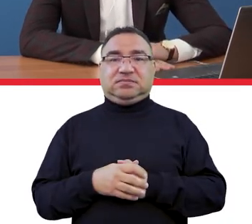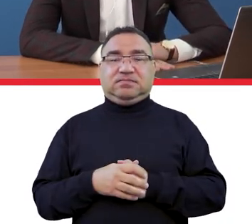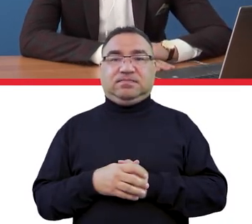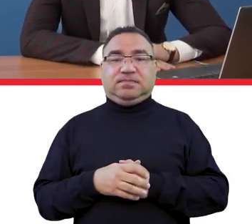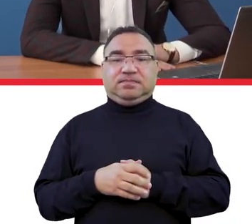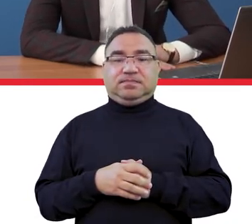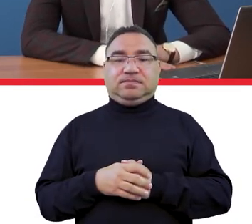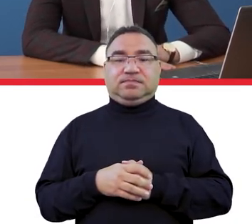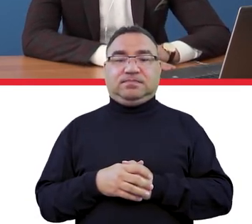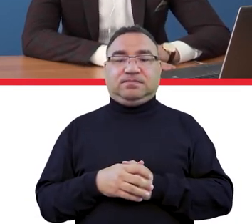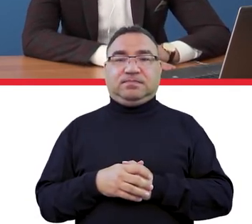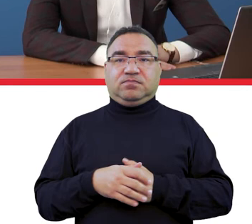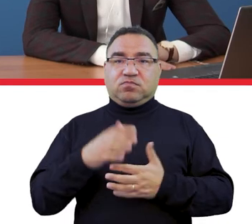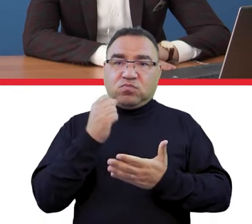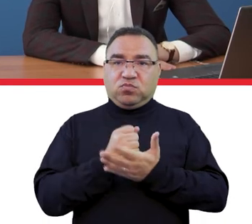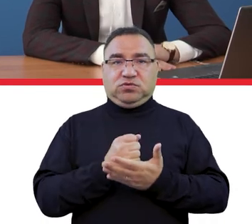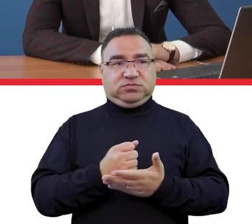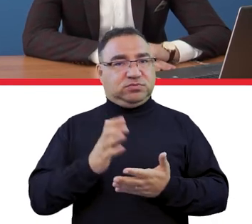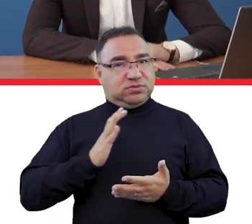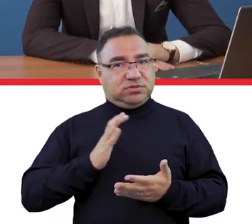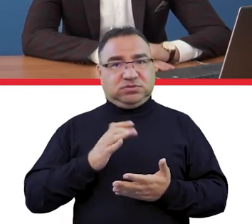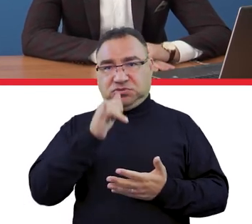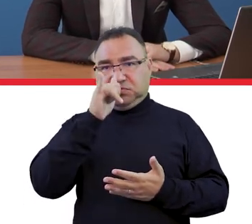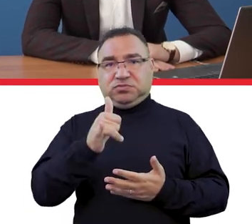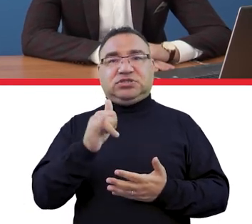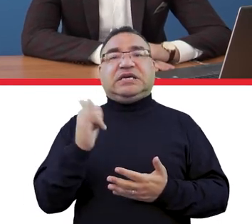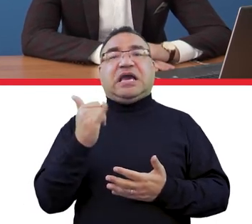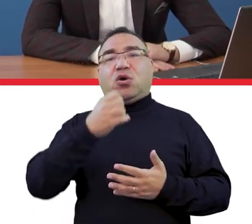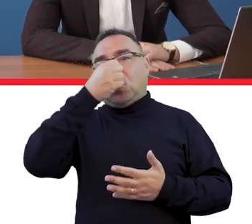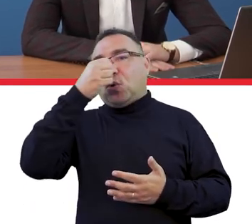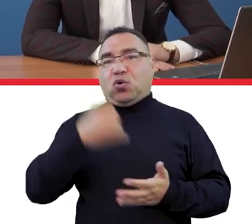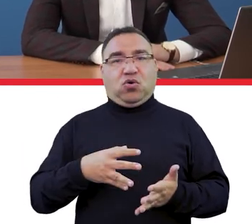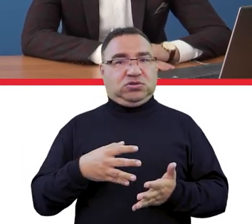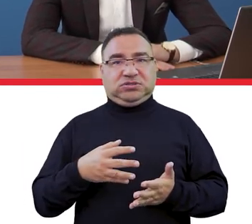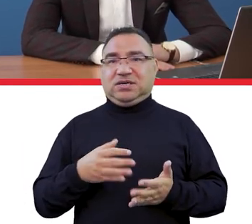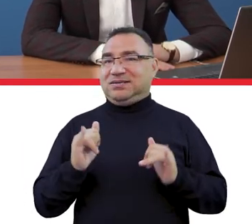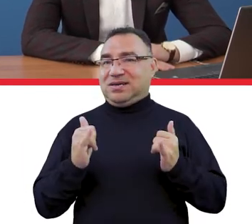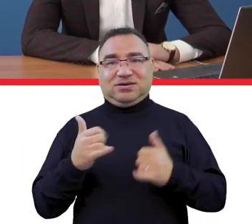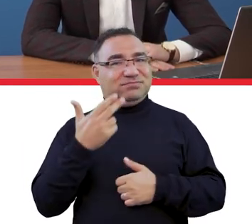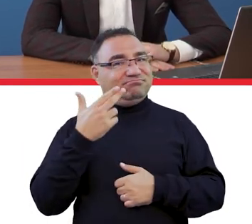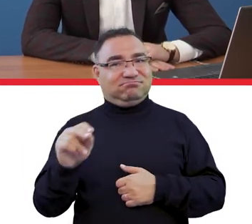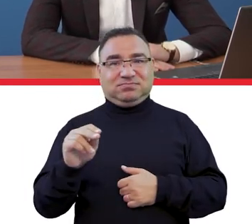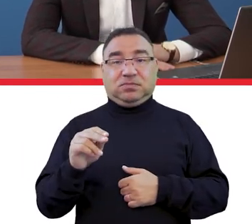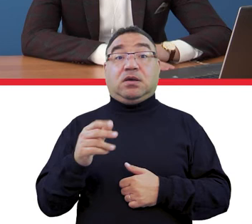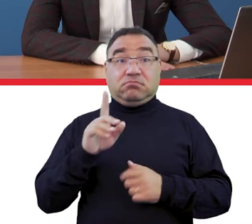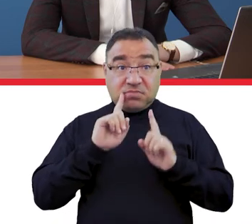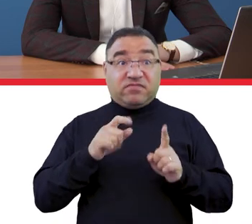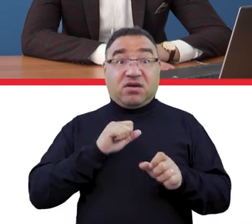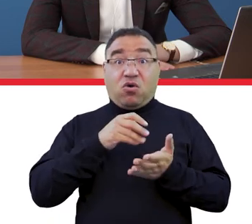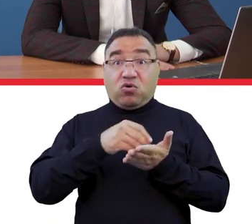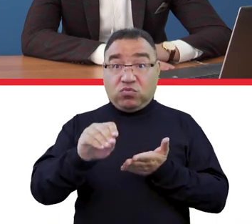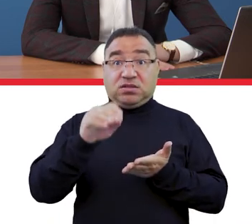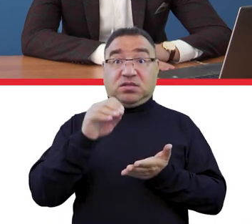zachowywanie bezpieczeństwa. Nie może to być kosztem jakości i tam, gdzie odpłatność jest